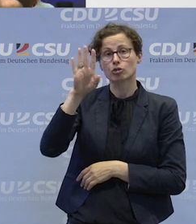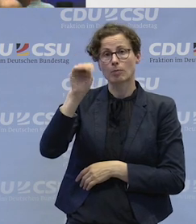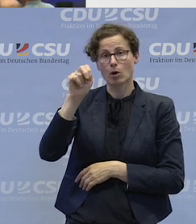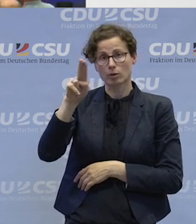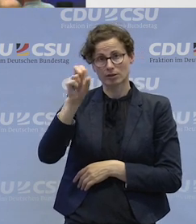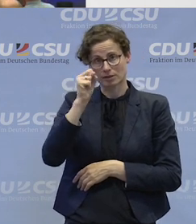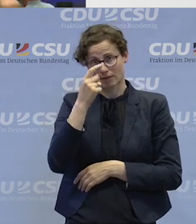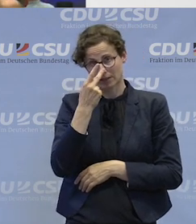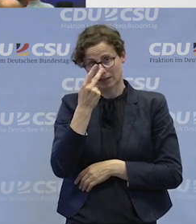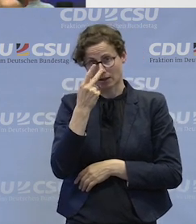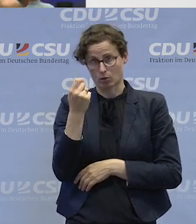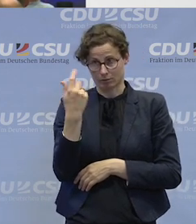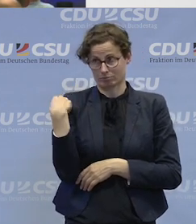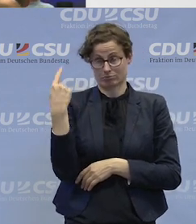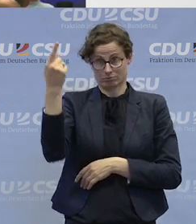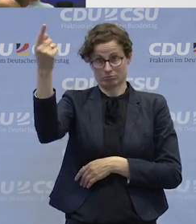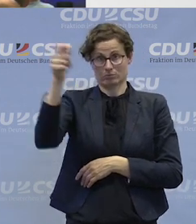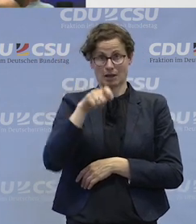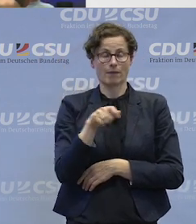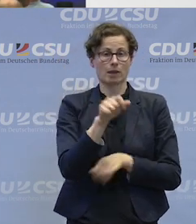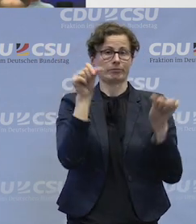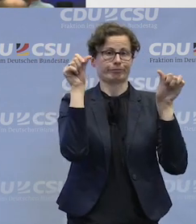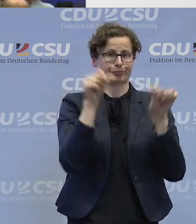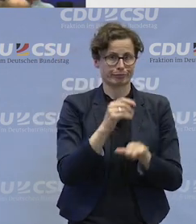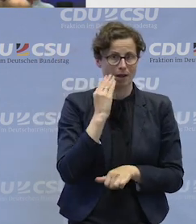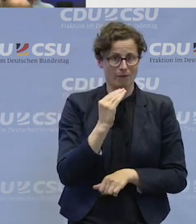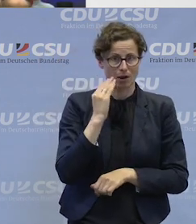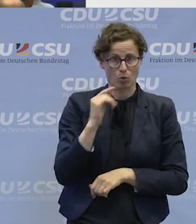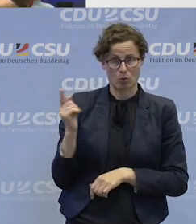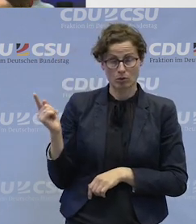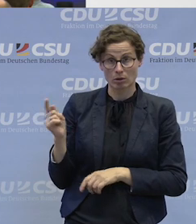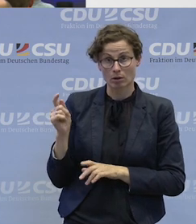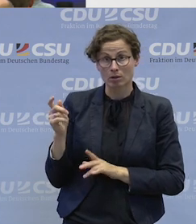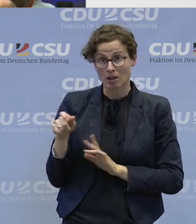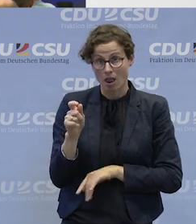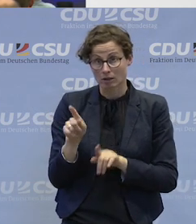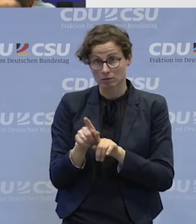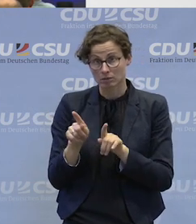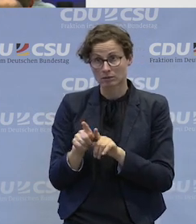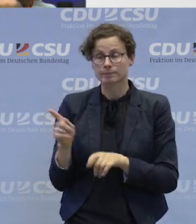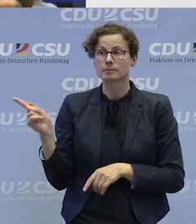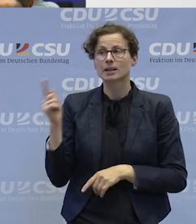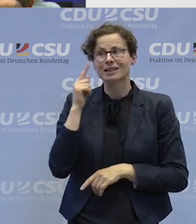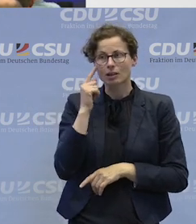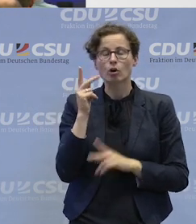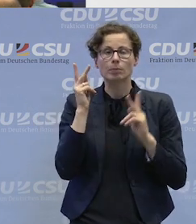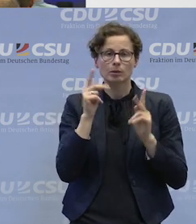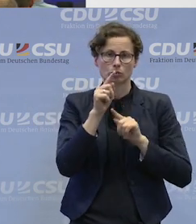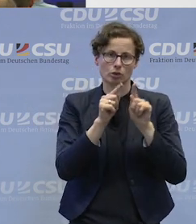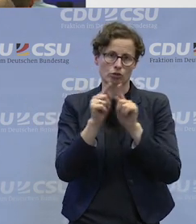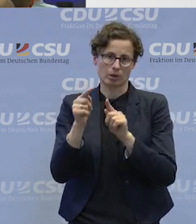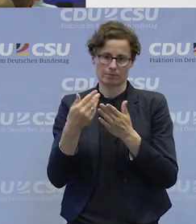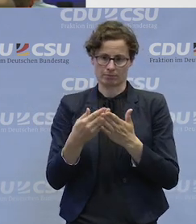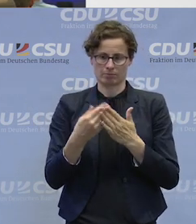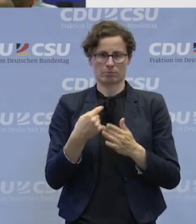es dann auch so sagen, schlechte Erfahrungen, die Sie teilen? Ich glaube, dass es ganz unterschiedlich ist bei uns in der Region des Landkreises